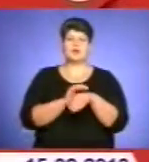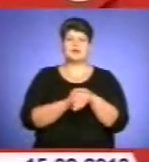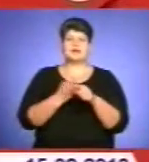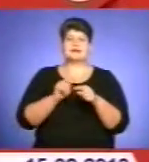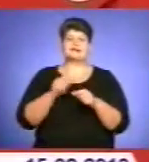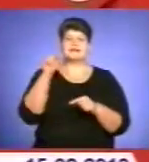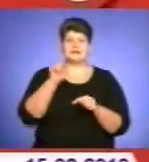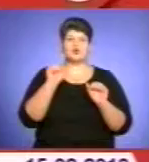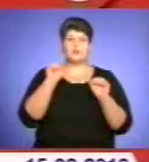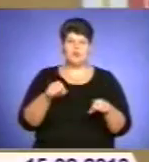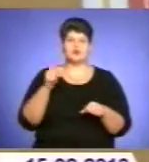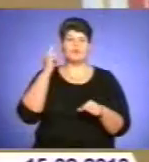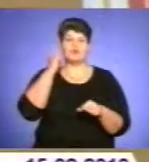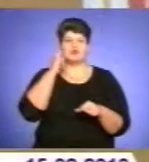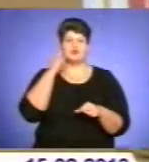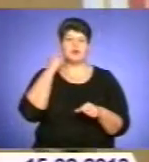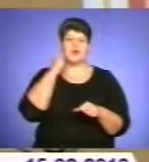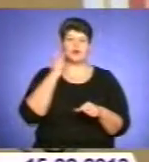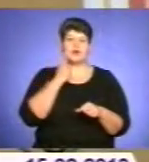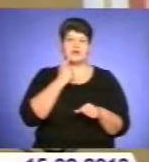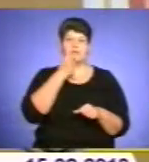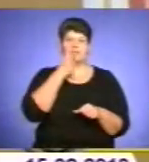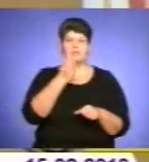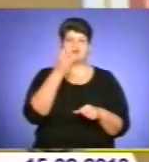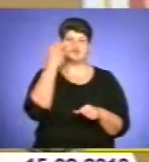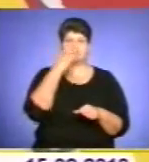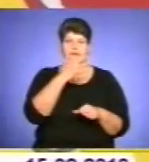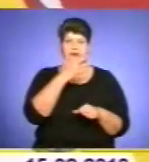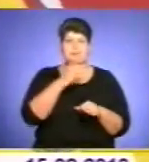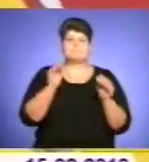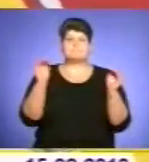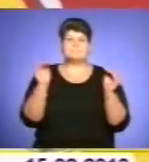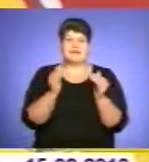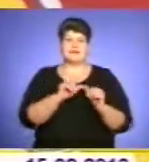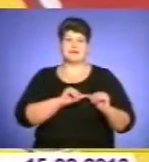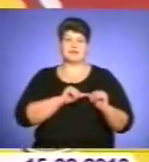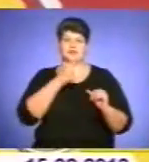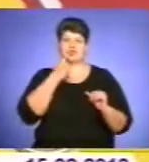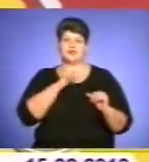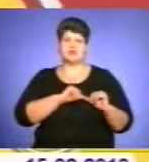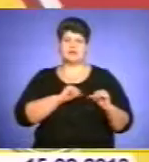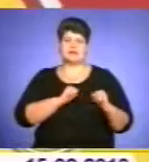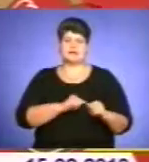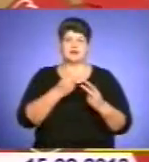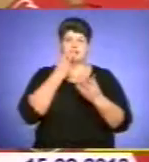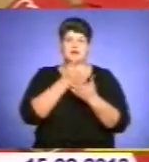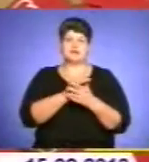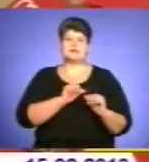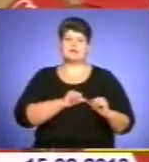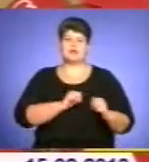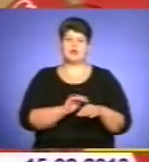що може почути глухий і побачити сліпий, вірять організатори. Маленьке червоне серце, яке символізує милосердя і любов,